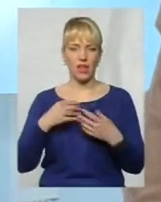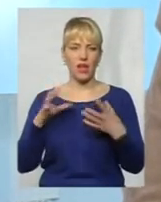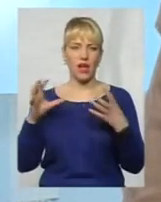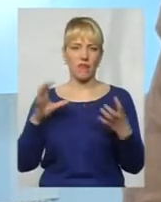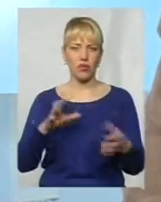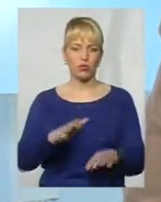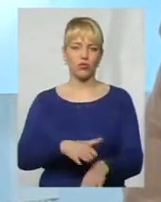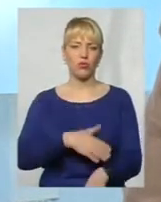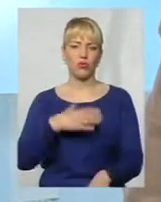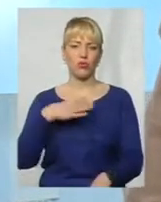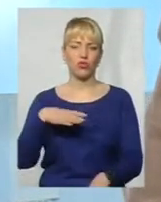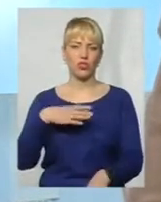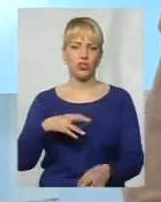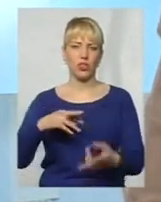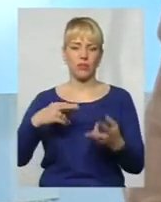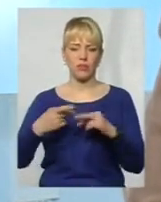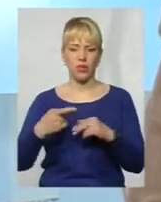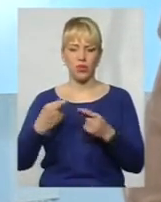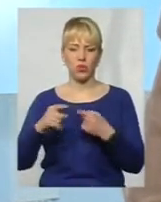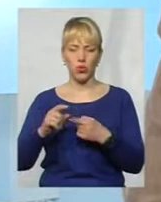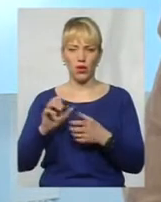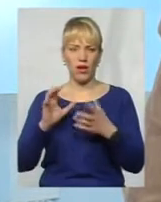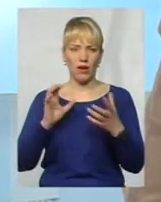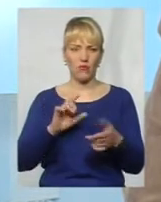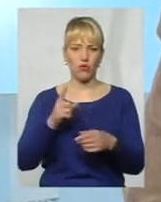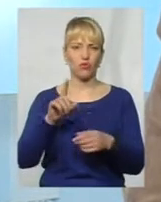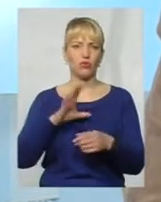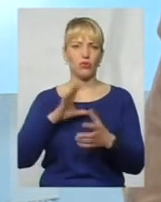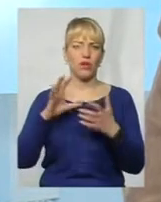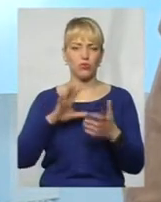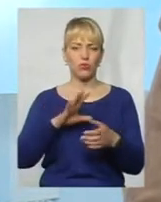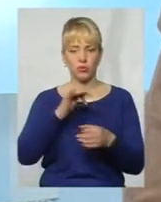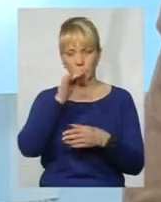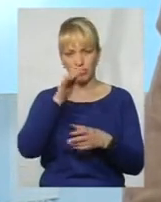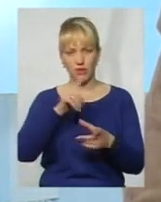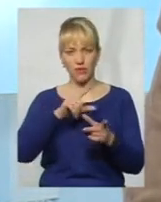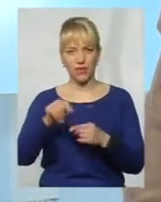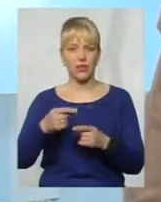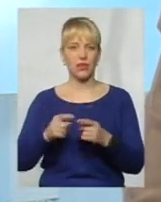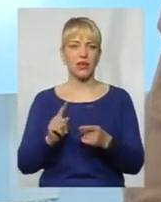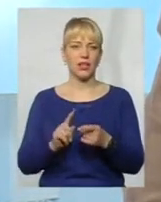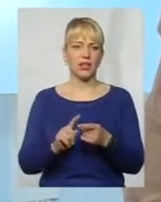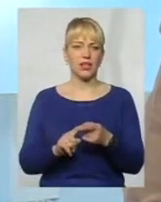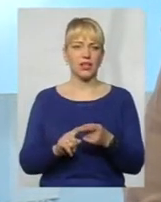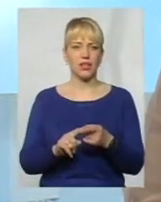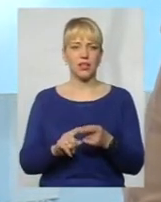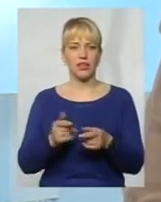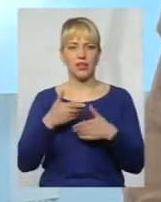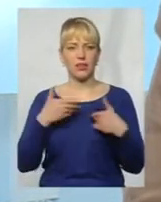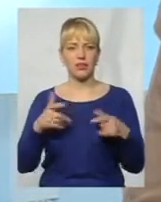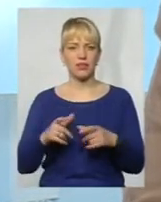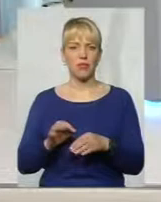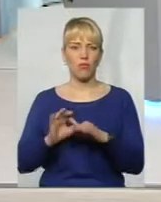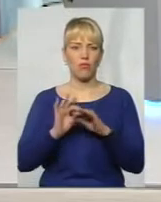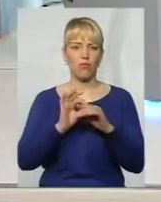чекали, нам міняли другий, тому що той не зміг виїхати з території. Нас проваджали,